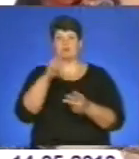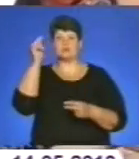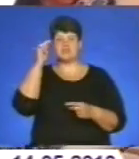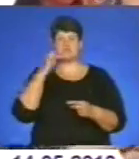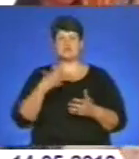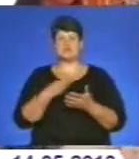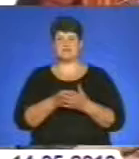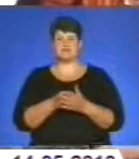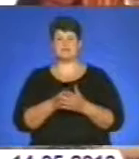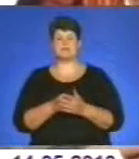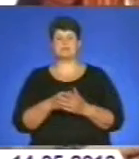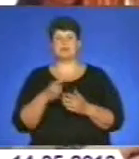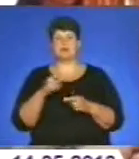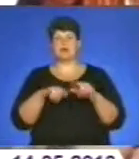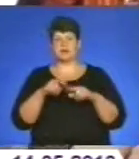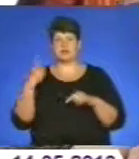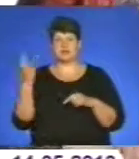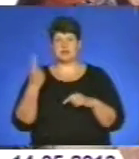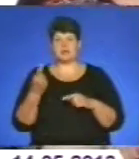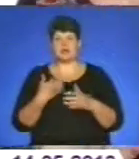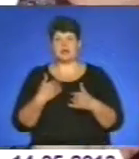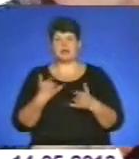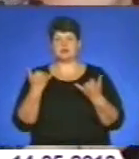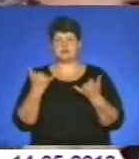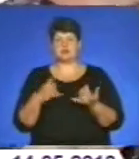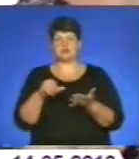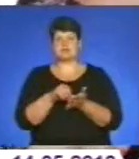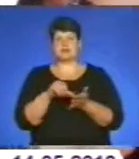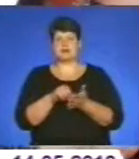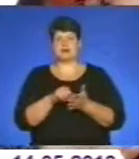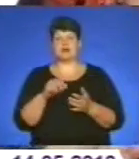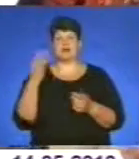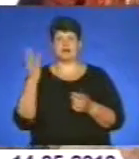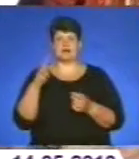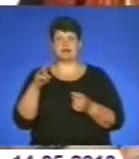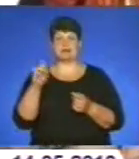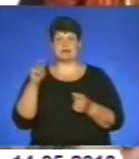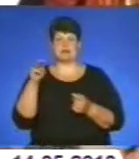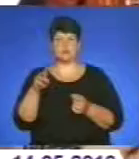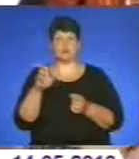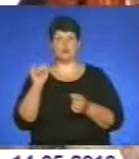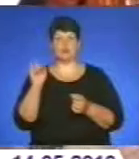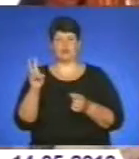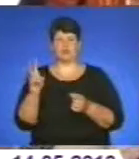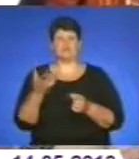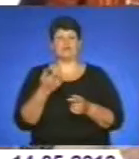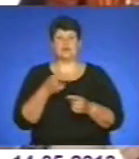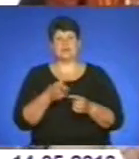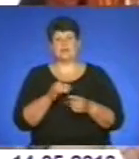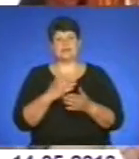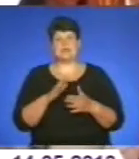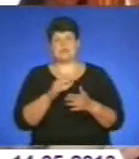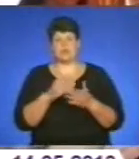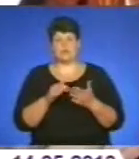край. Я сьогодні представляю цей 3D-летку. Ідея сама прийшла з інтернету, вона не зовсім